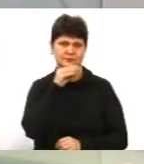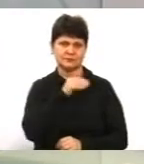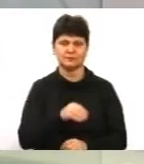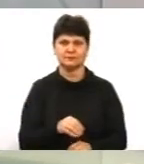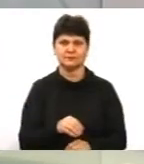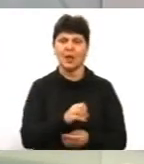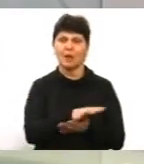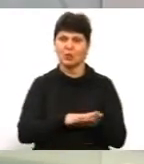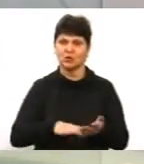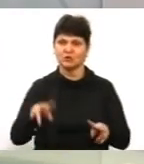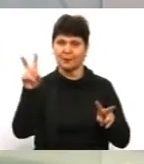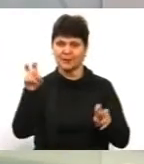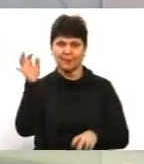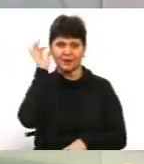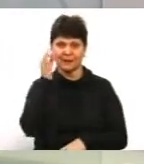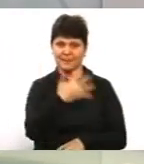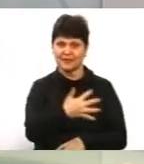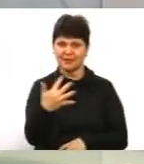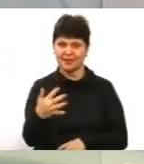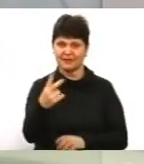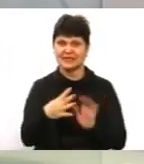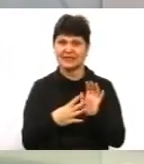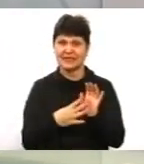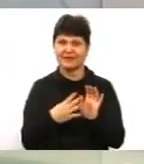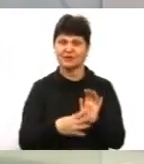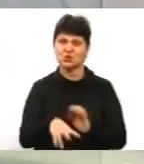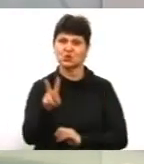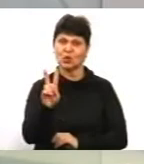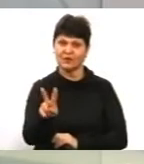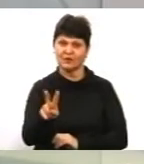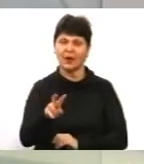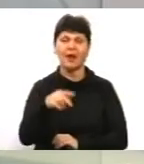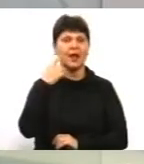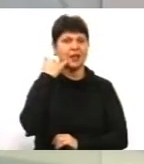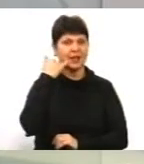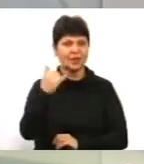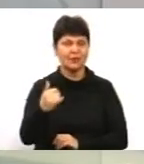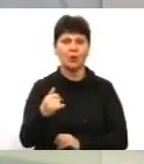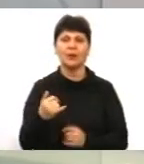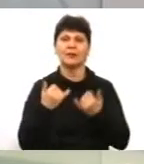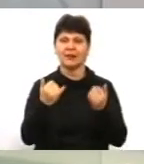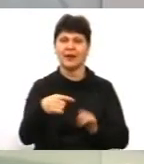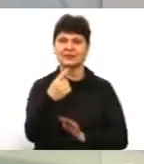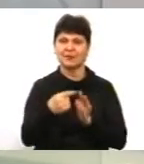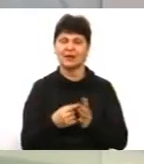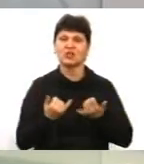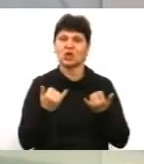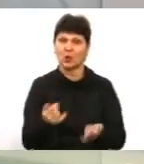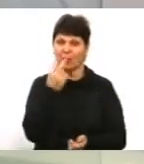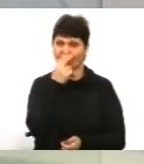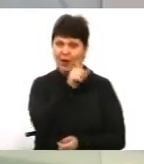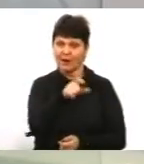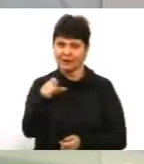Продовжуємо тему. Нагадаю, 55-29-92, номер телефону для запитань. Шановні глядачі, кого